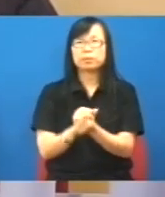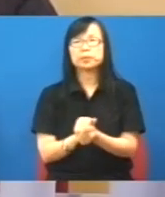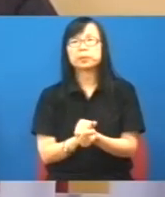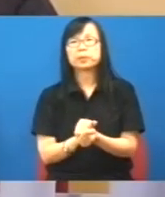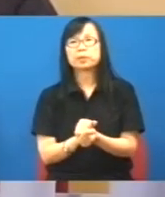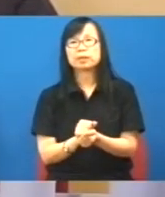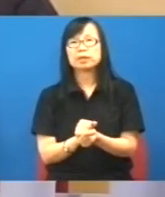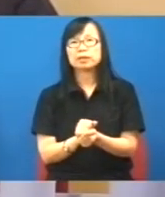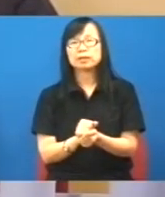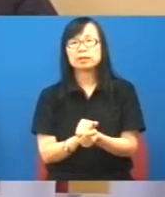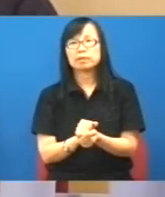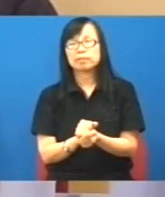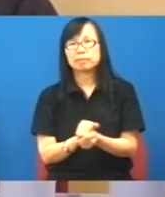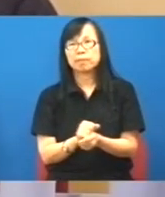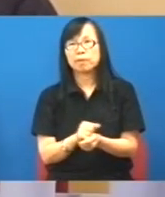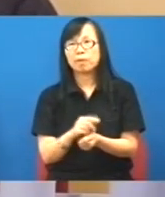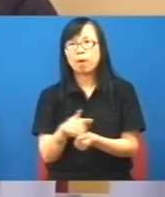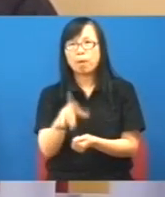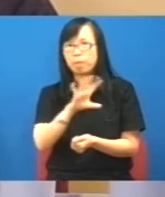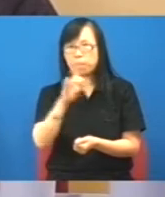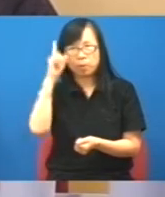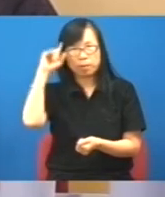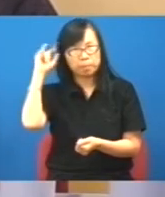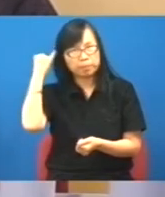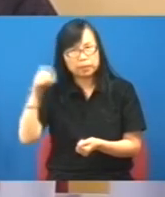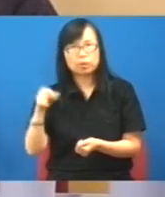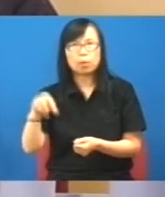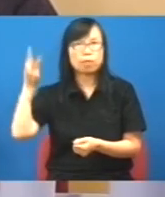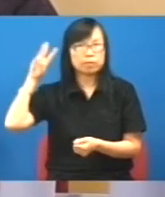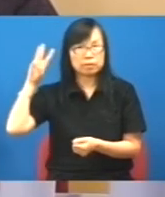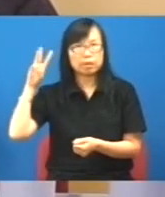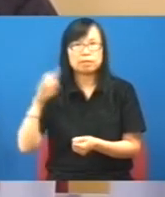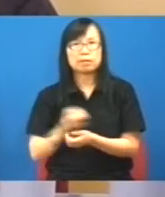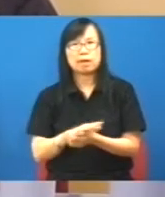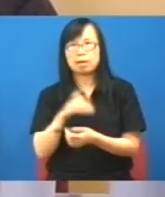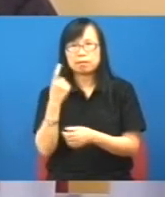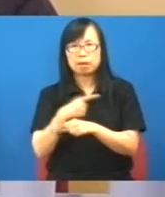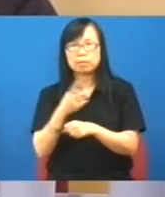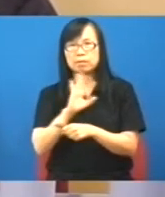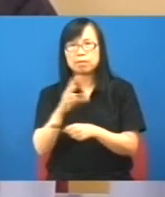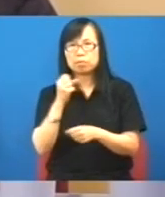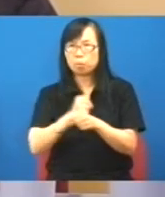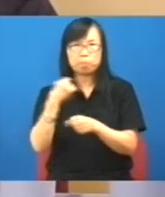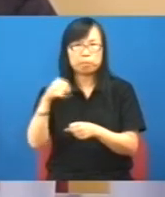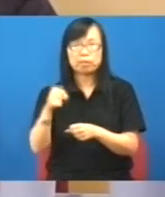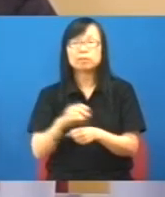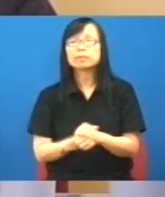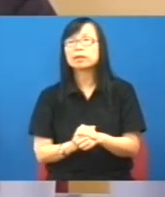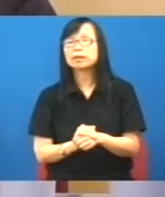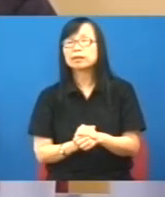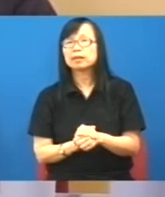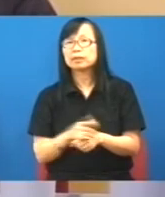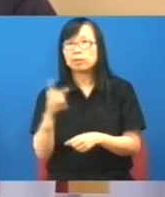沒有練到世遲就暫時不做得大家少安無從或者突